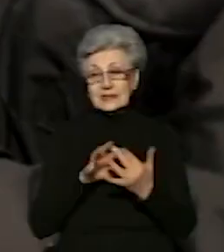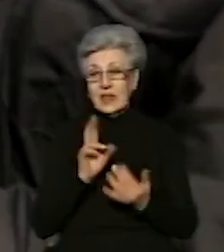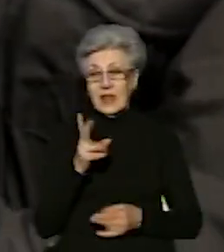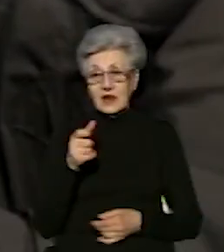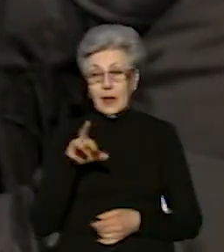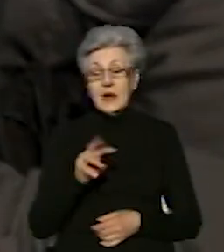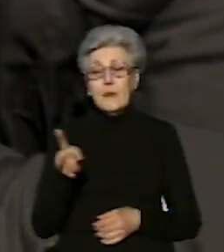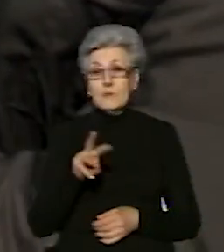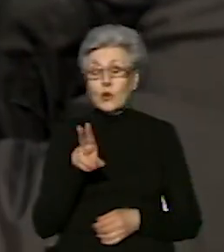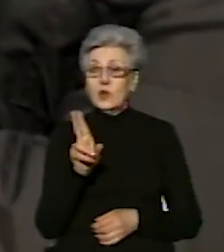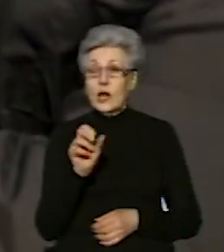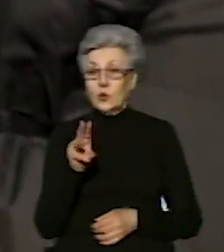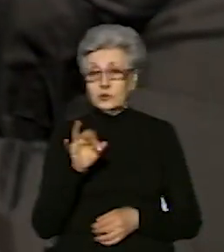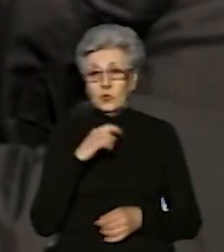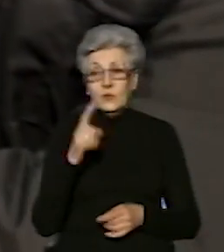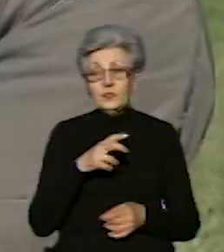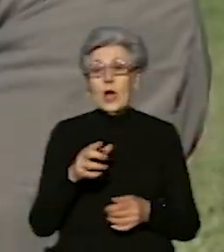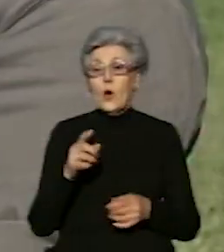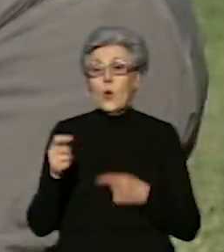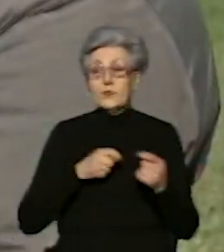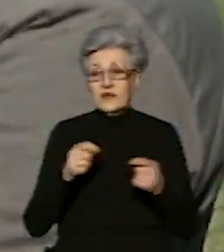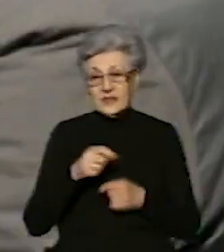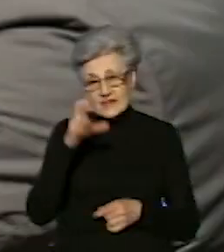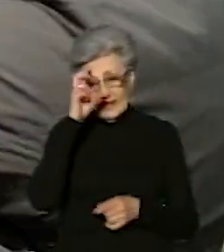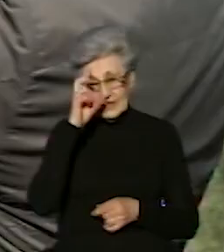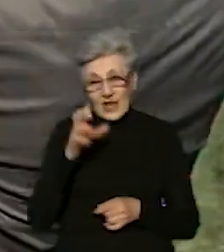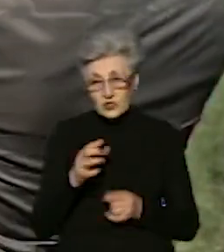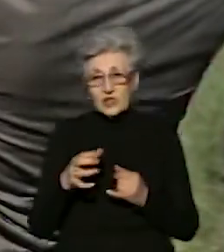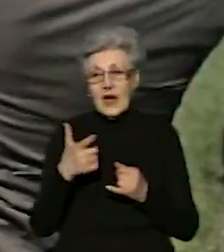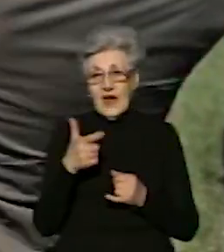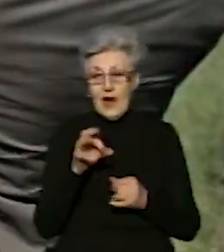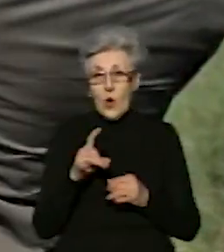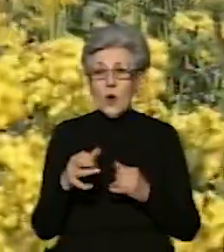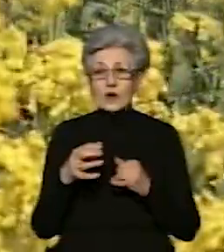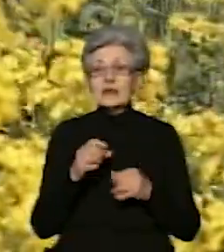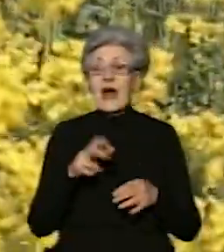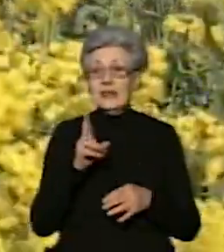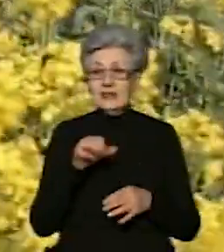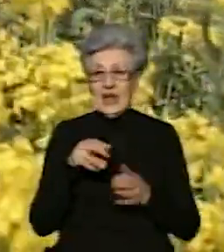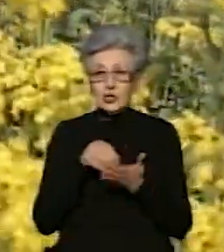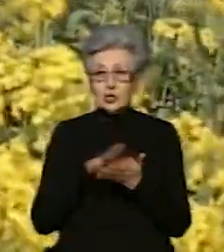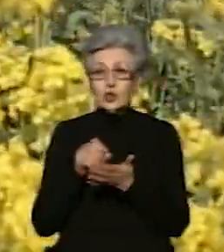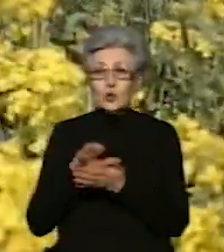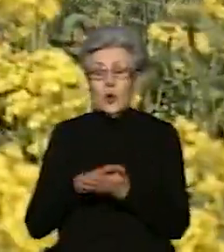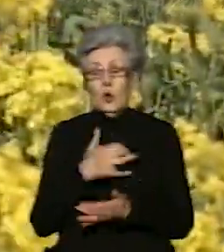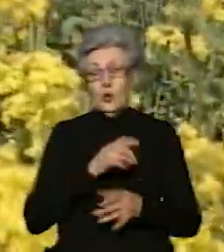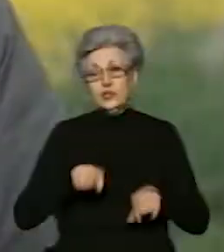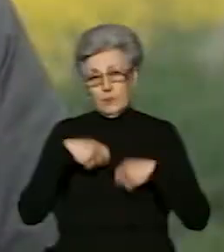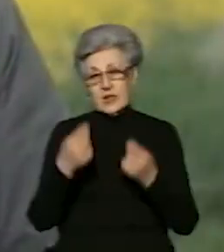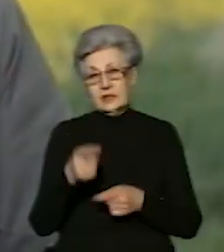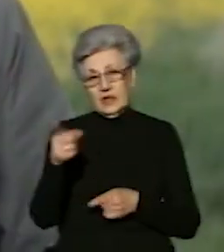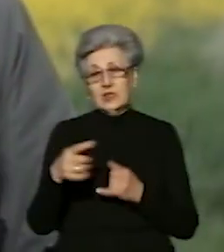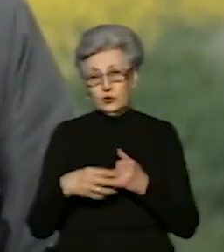Микола Костащук каже, управління Держгеокадастру планує передати дві земельні ділянки в приватну власність попри договір оренди.